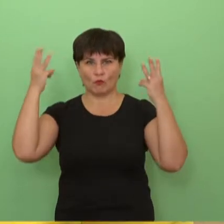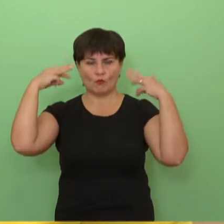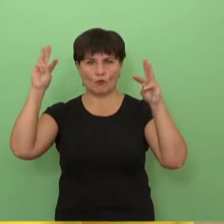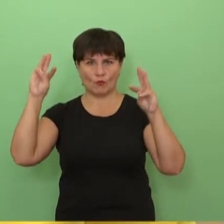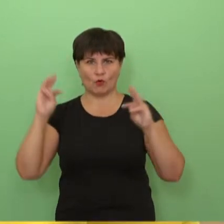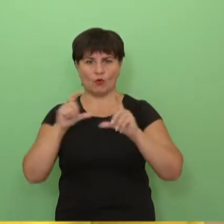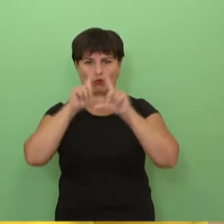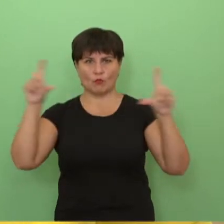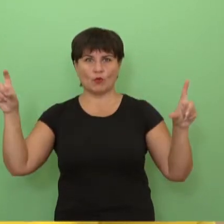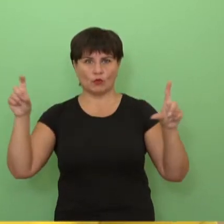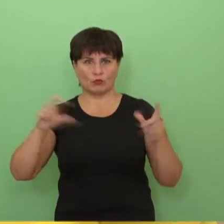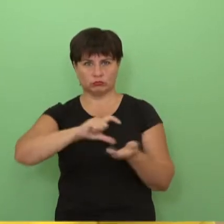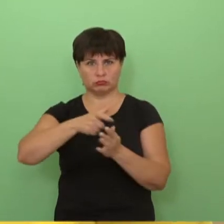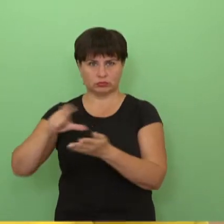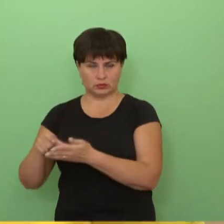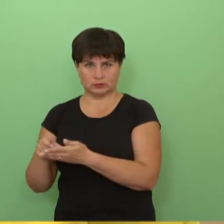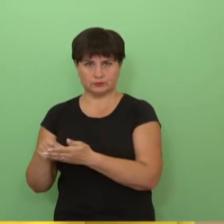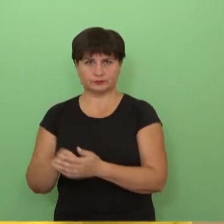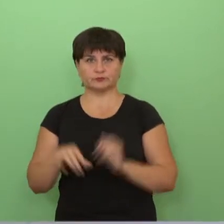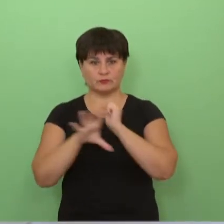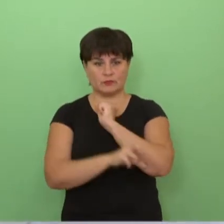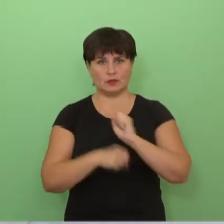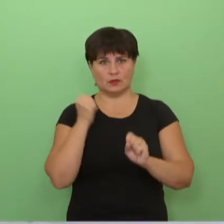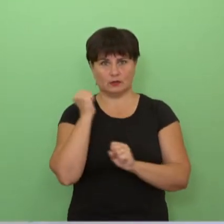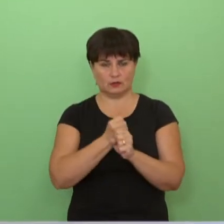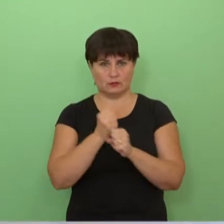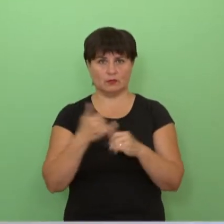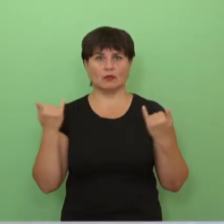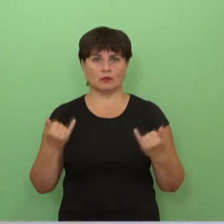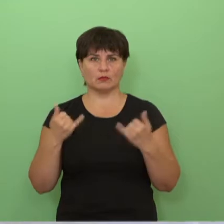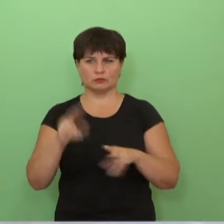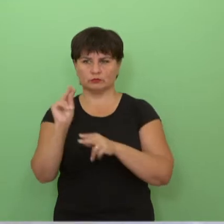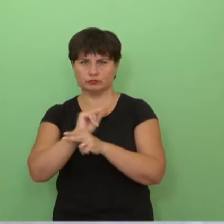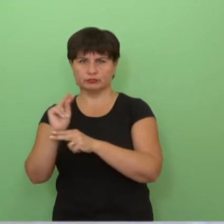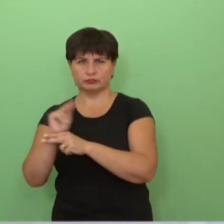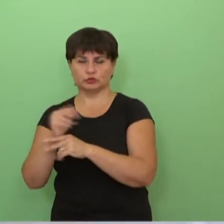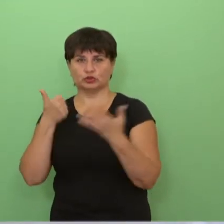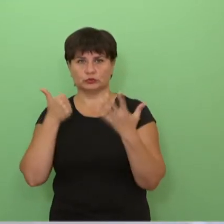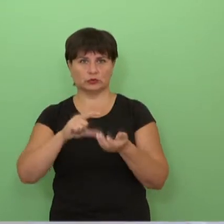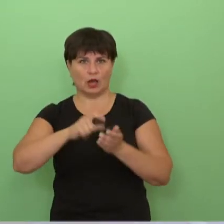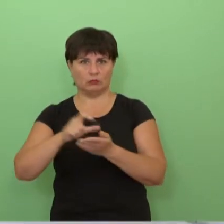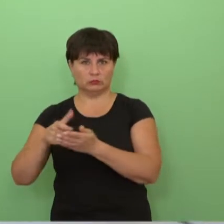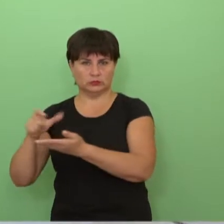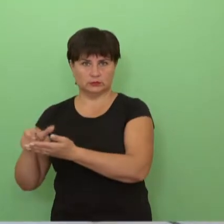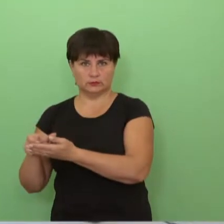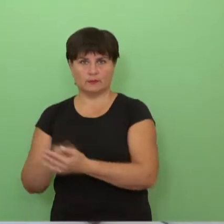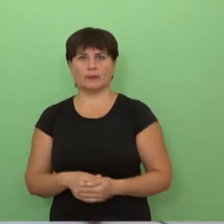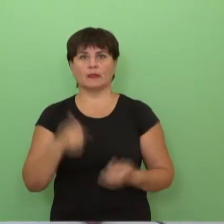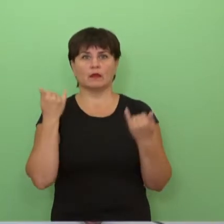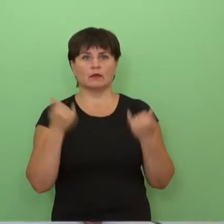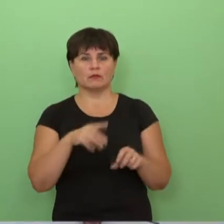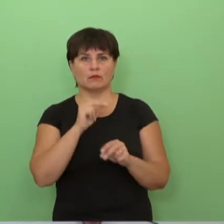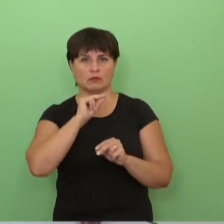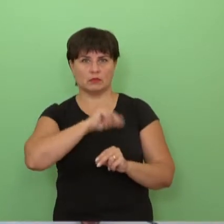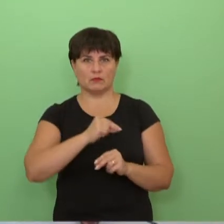yra trys kabinetai, visi lietuvių kalbos yra pirmam aukštė. Ir esant reikai jau bus galima atidaryti erdves, taip,